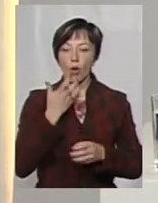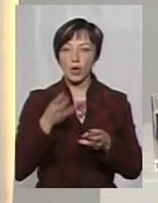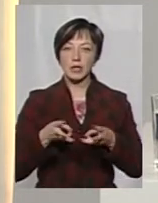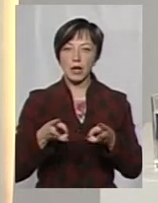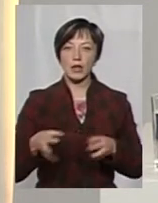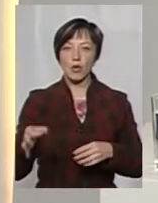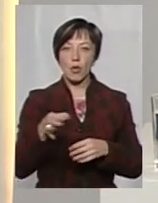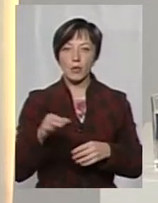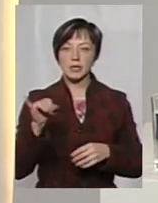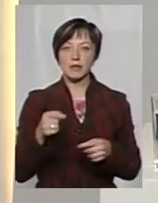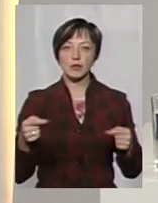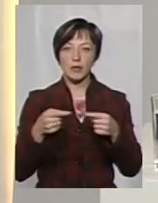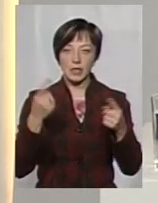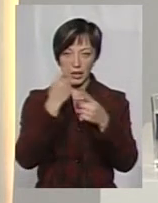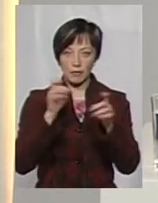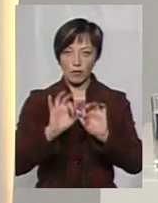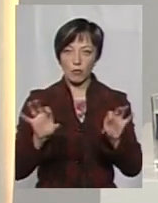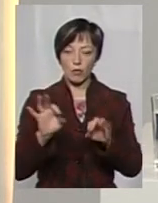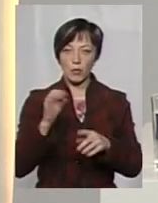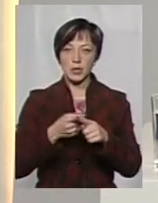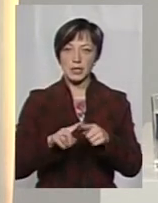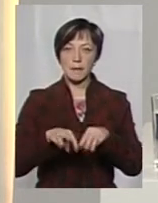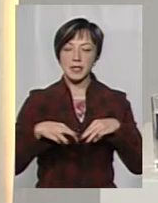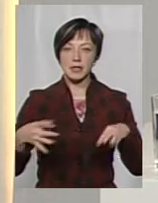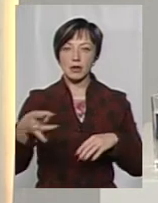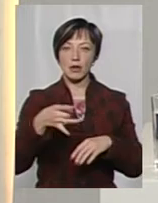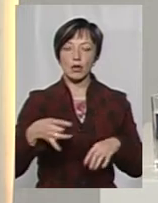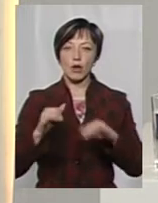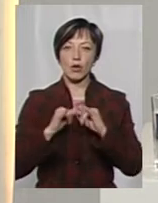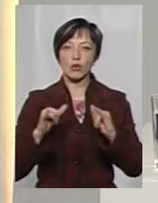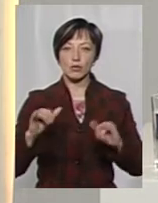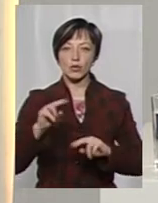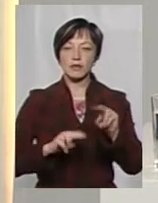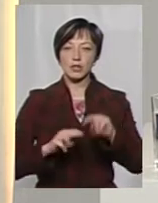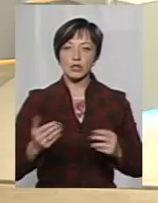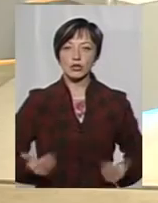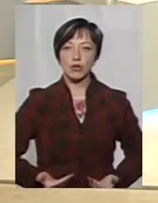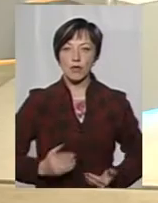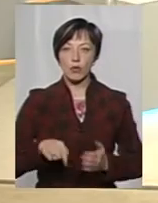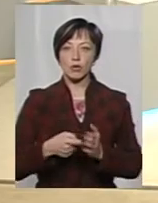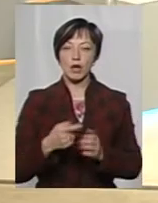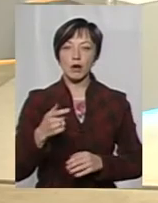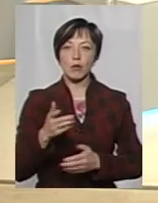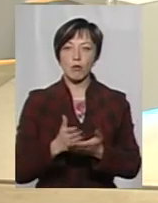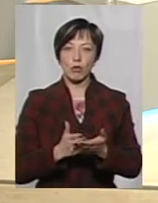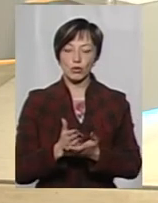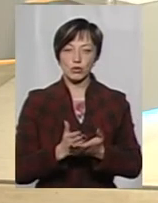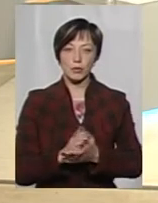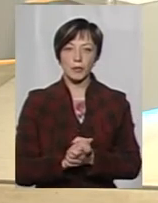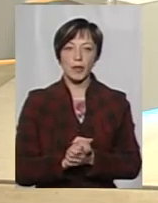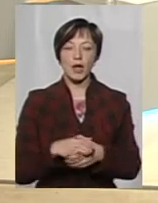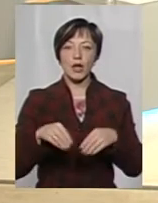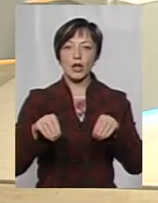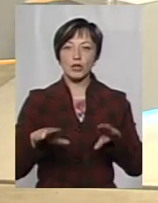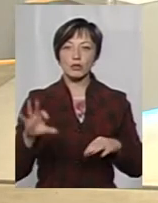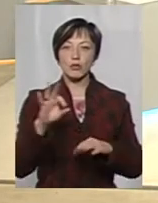та, відповідно, ми інформуємо про це Міністерство регіонального розвитку, будівництва та житлово-комунальних послуг. Рішенням